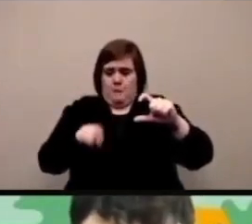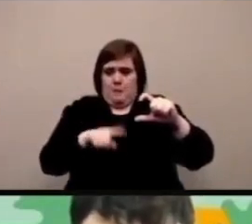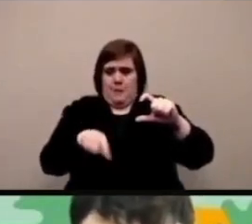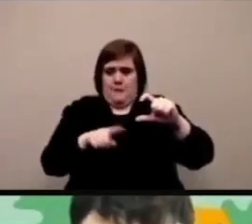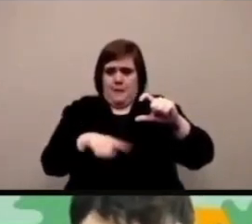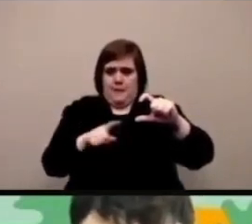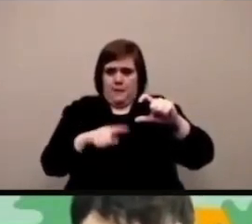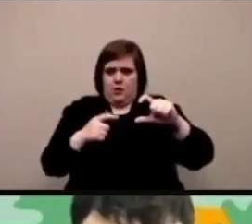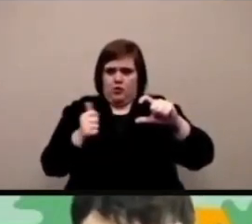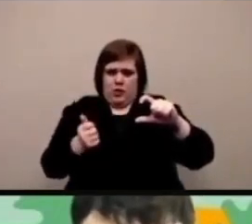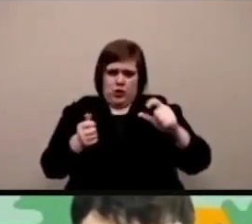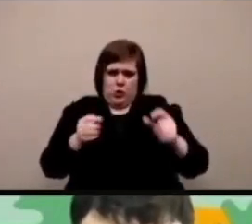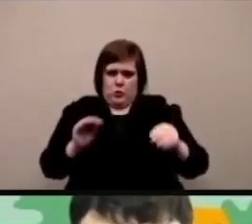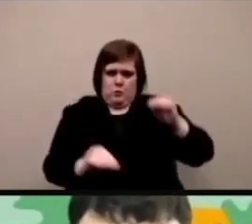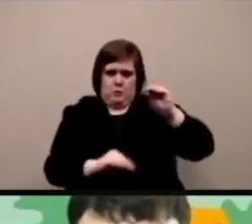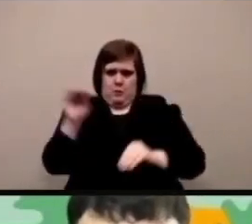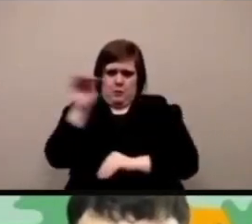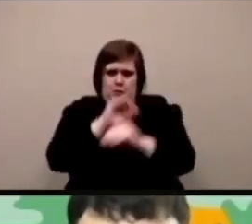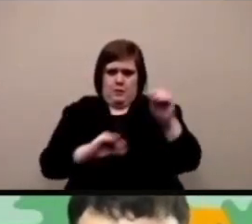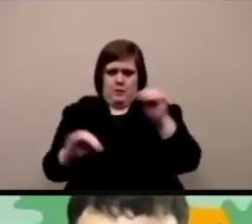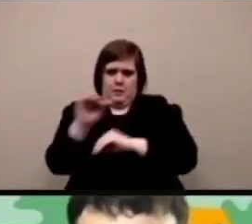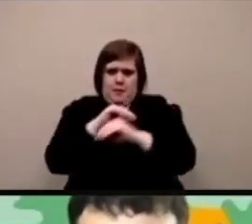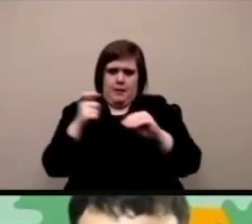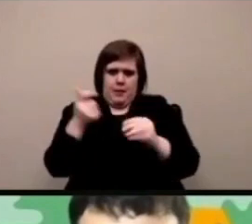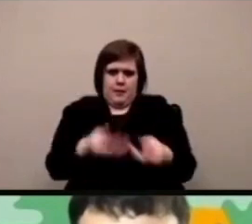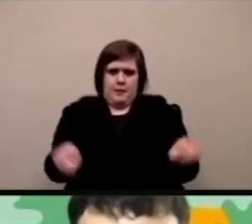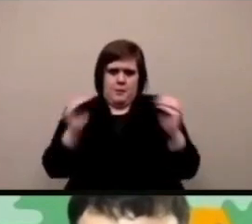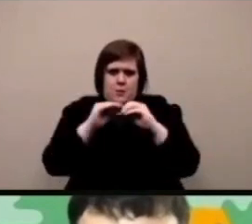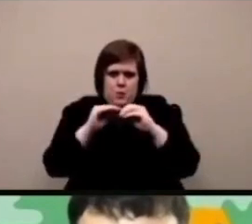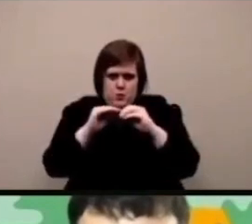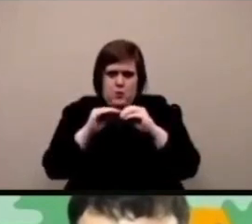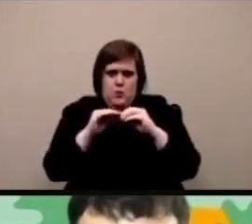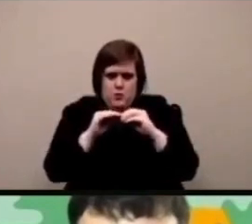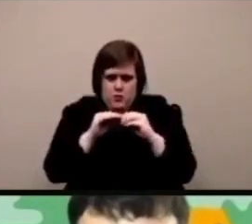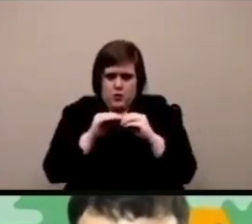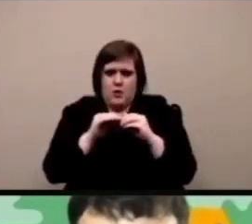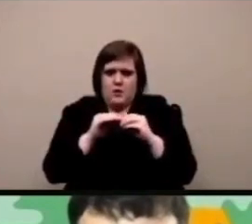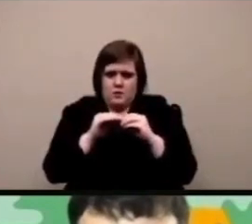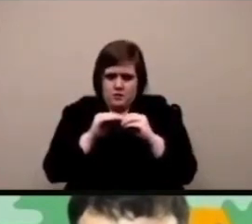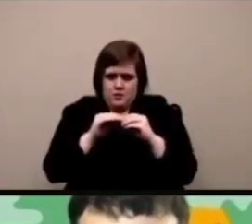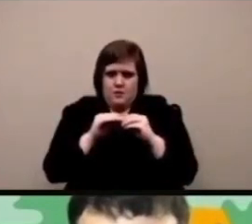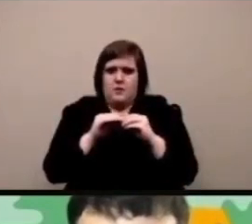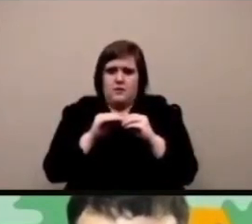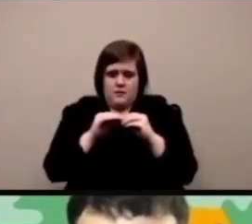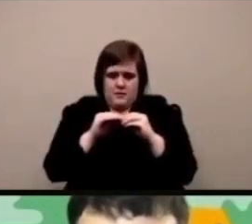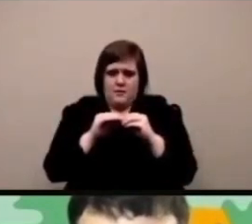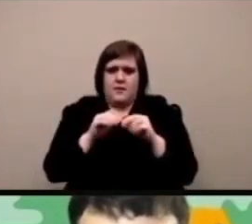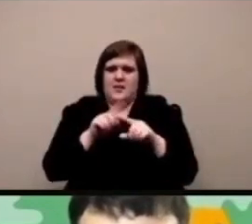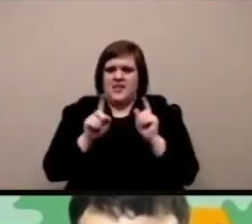fissa la piattaforma viola e se cerchi di muoverli